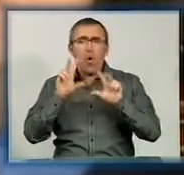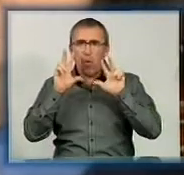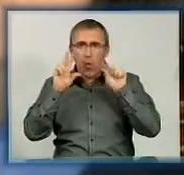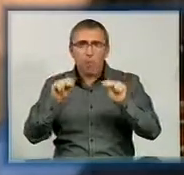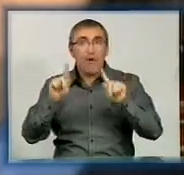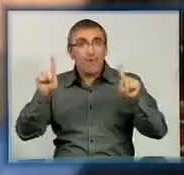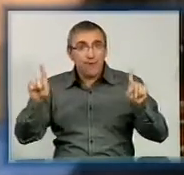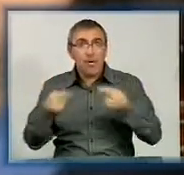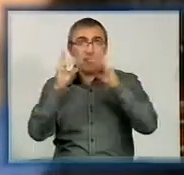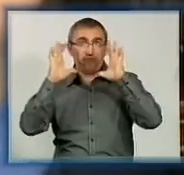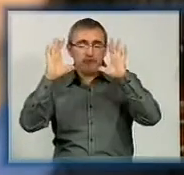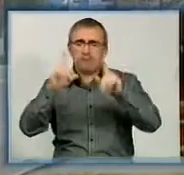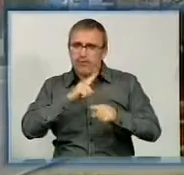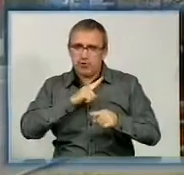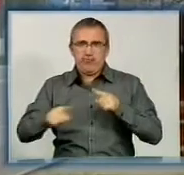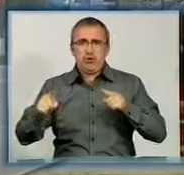зображення якомога швидше.